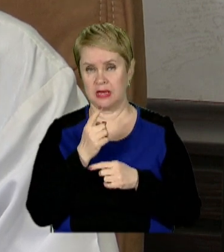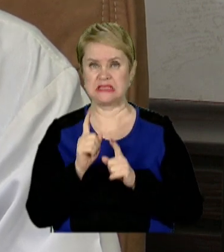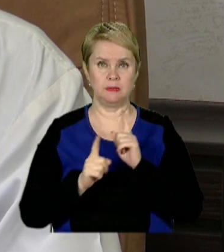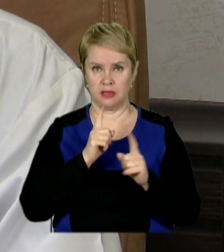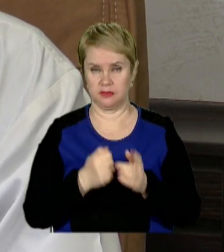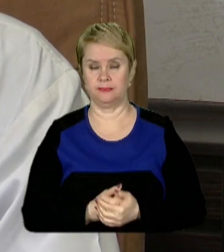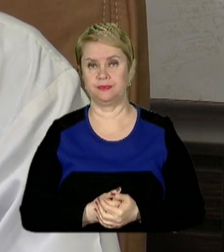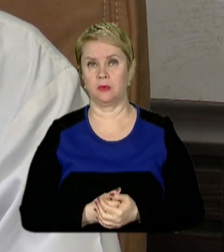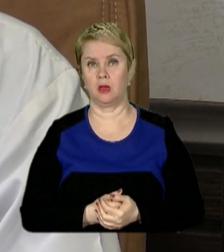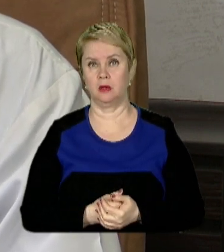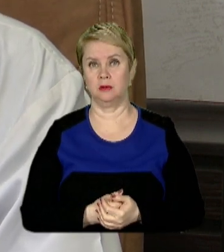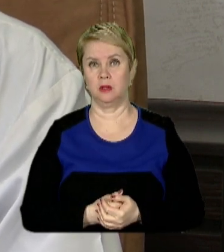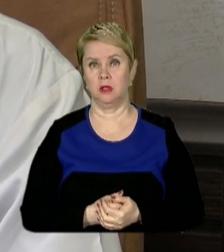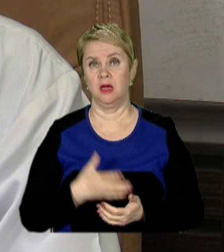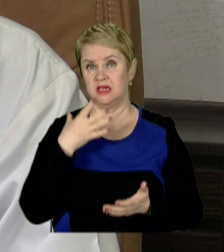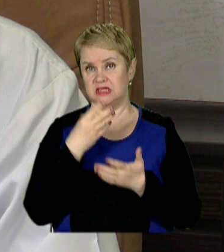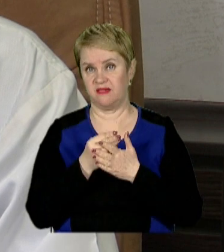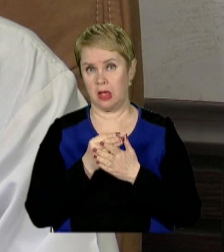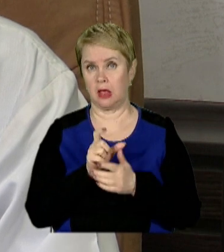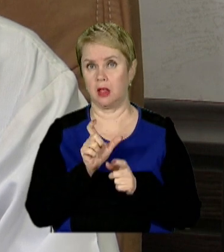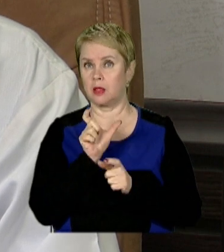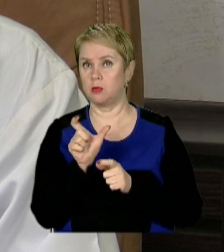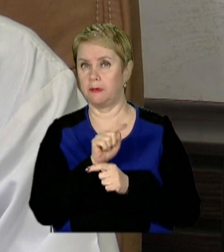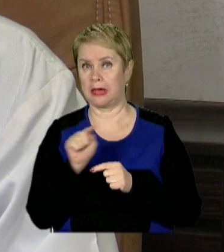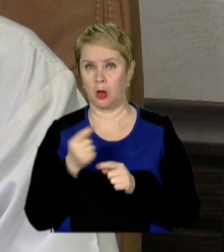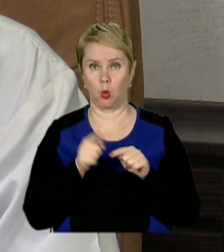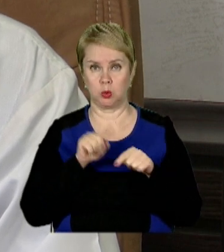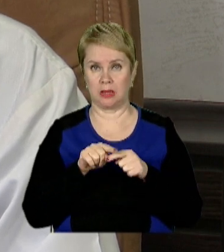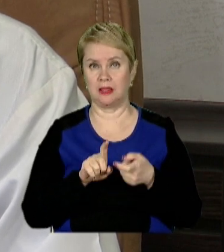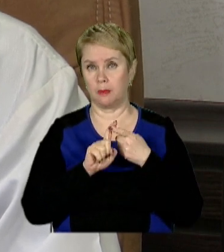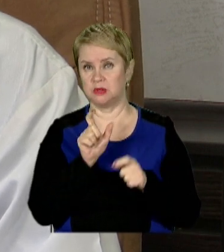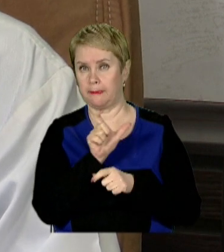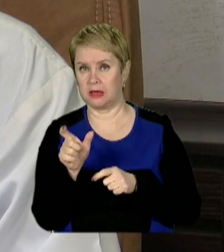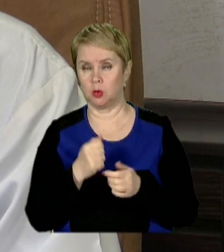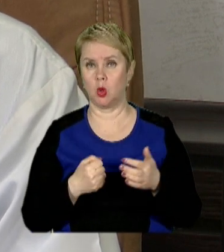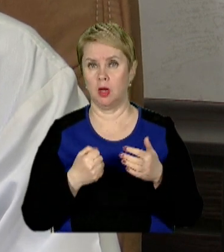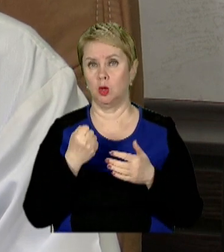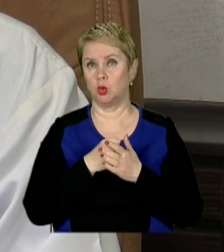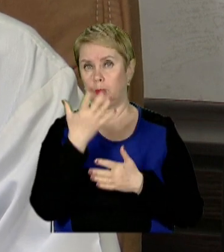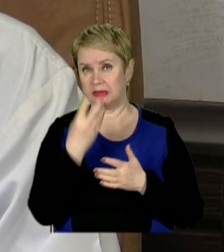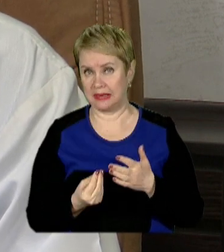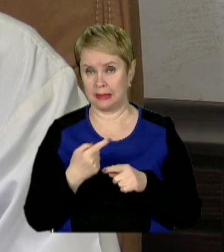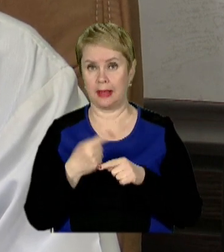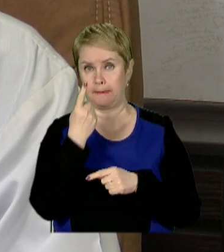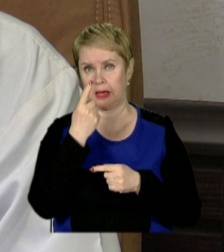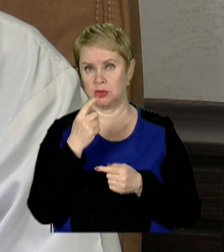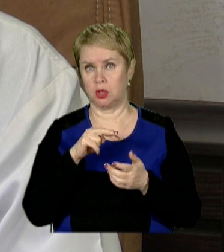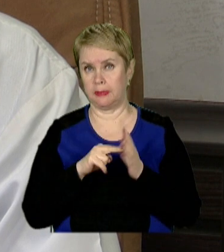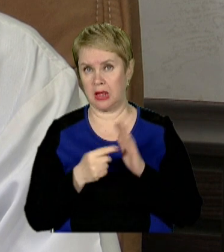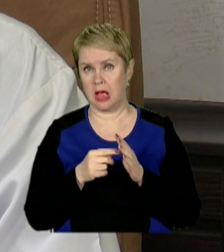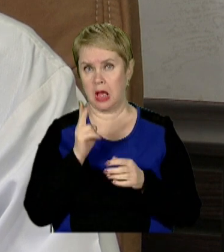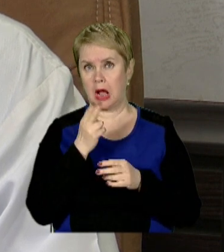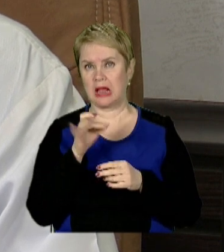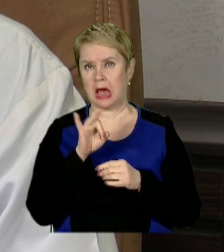Зараз COVID, по-перше, змінив свій інкубаційний період. Тобто інкубаційний період досягає п'яти днів. На перший план виходять